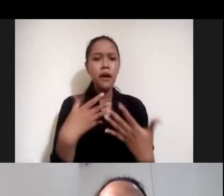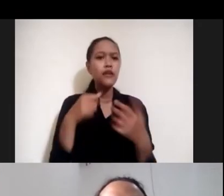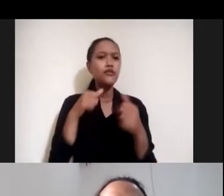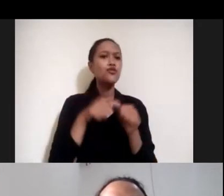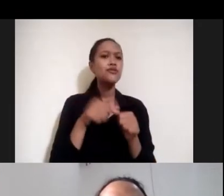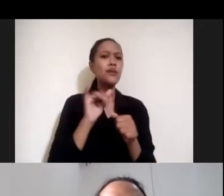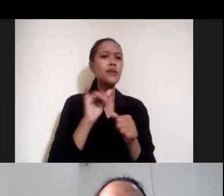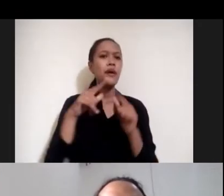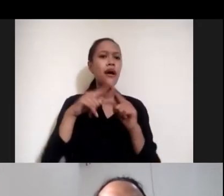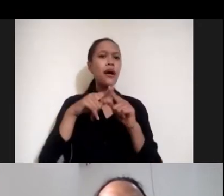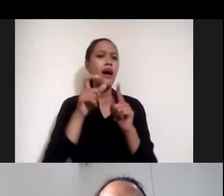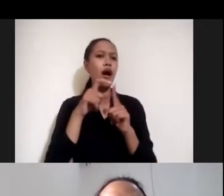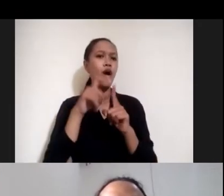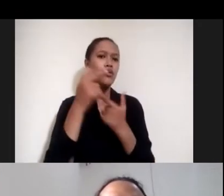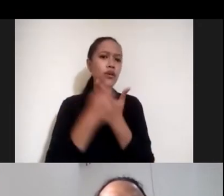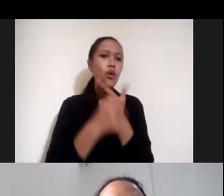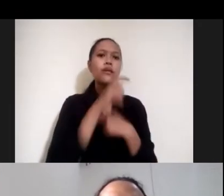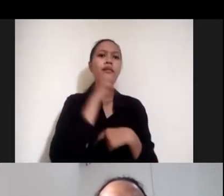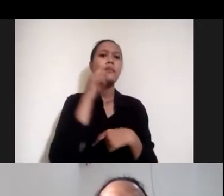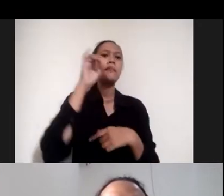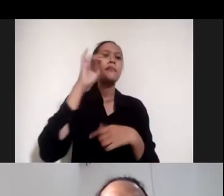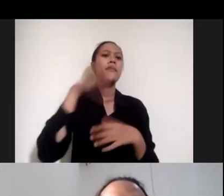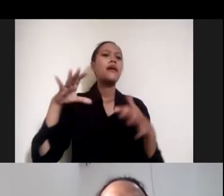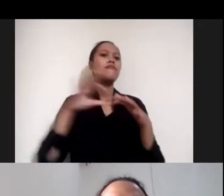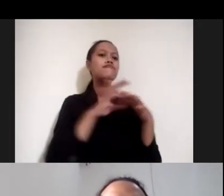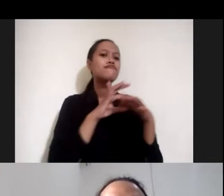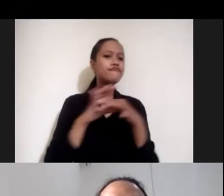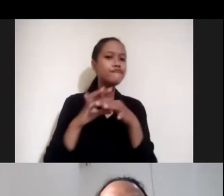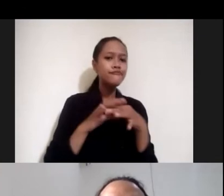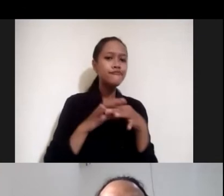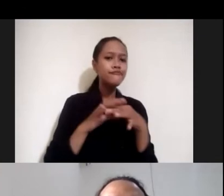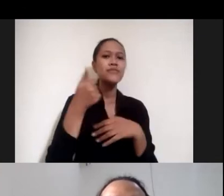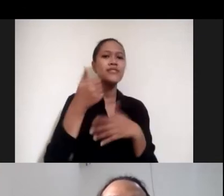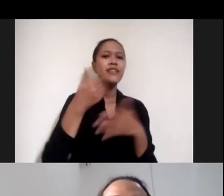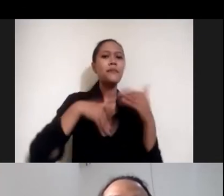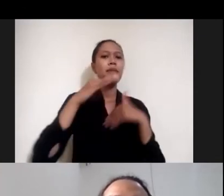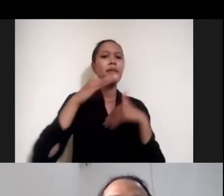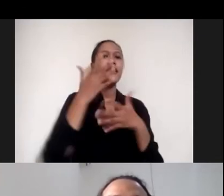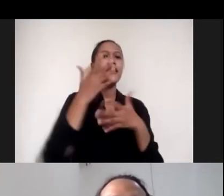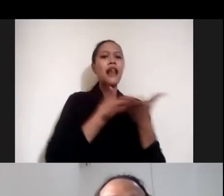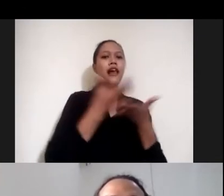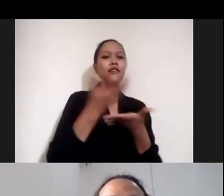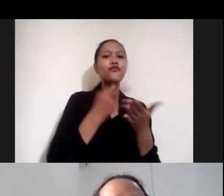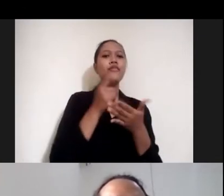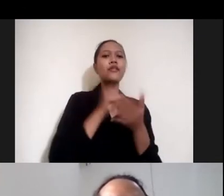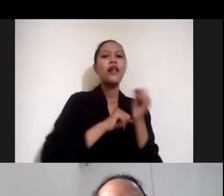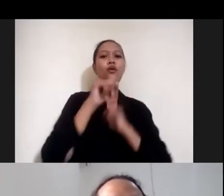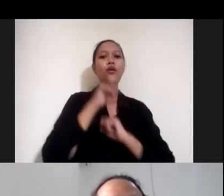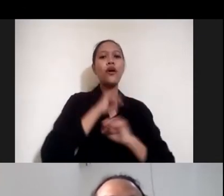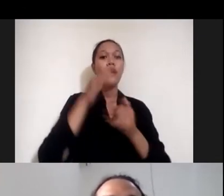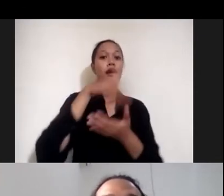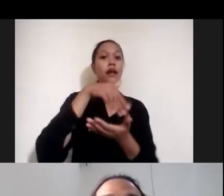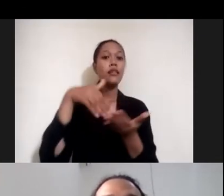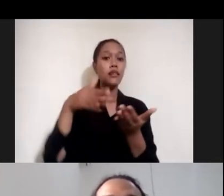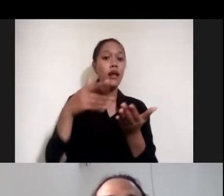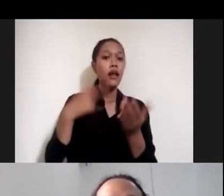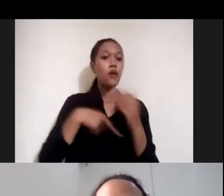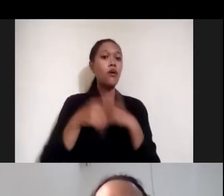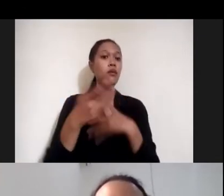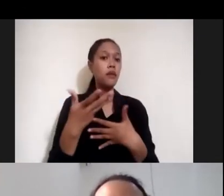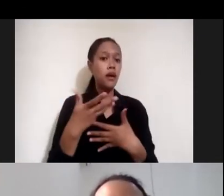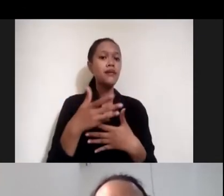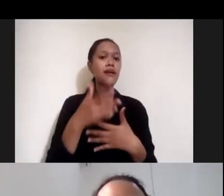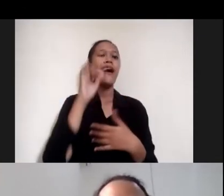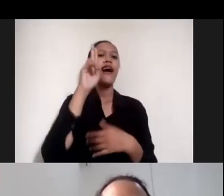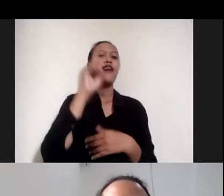ternyata dia juga pernah bikin itu yang dilakukan datanya tentu harus dilakukan riset